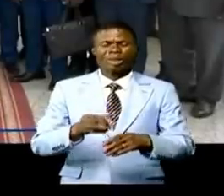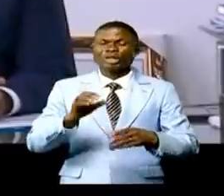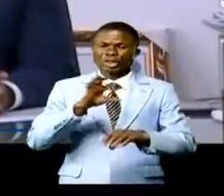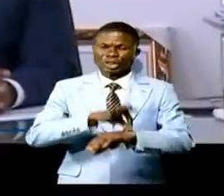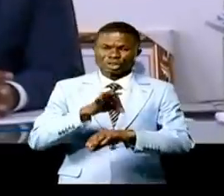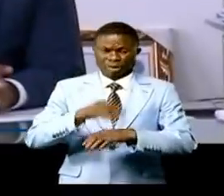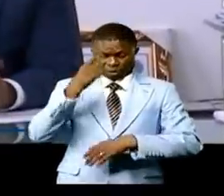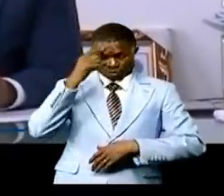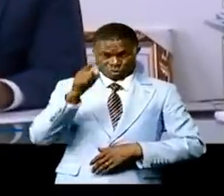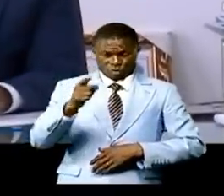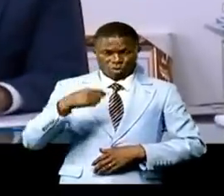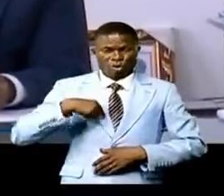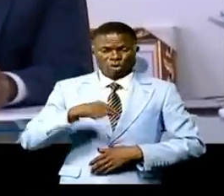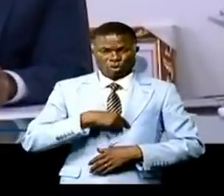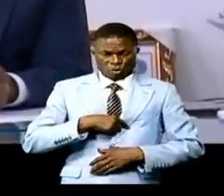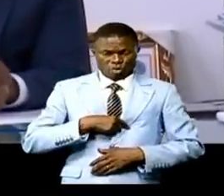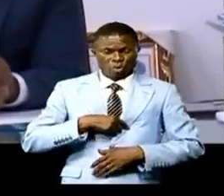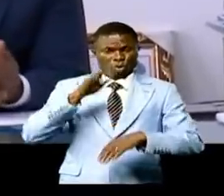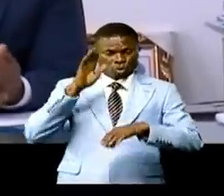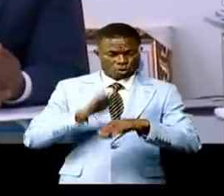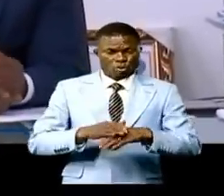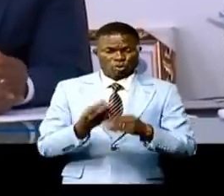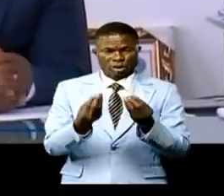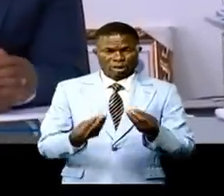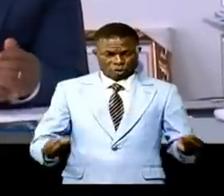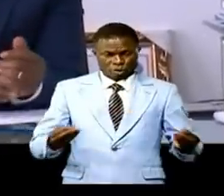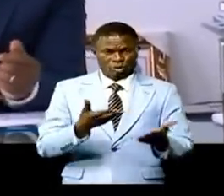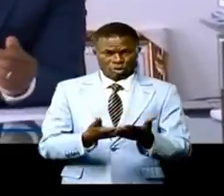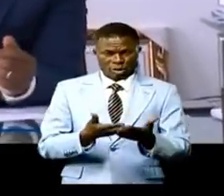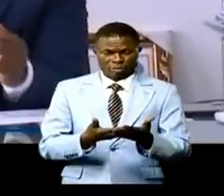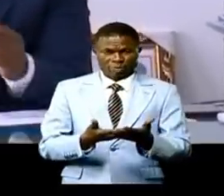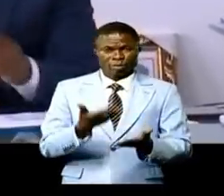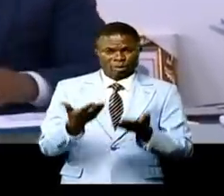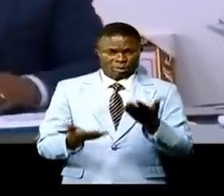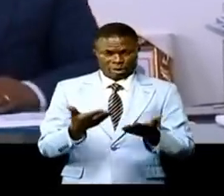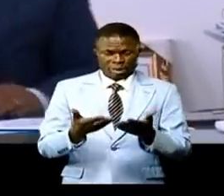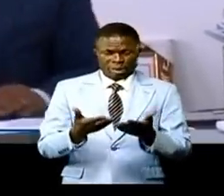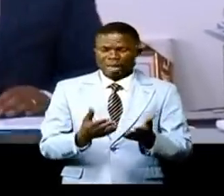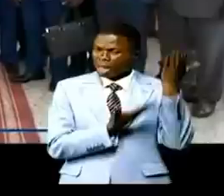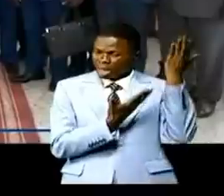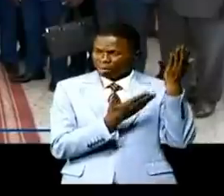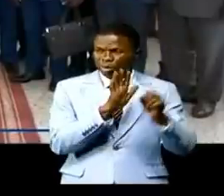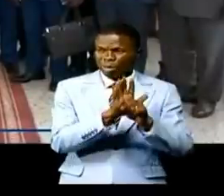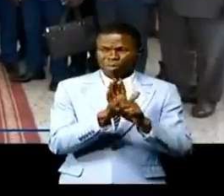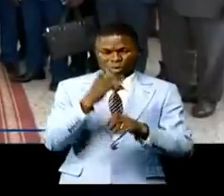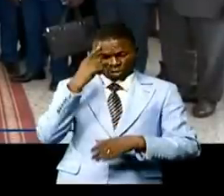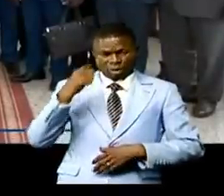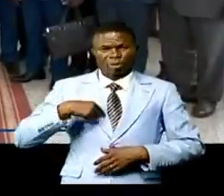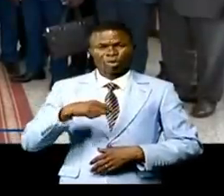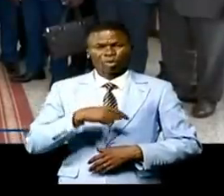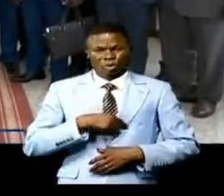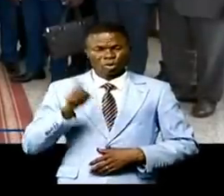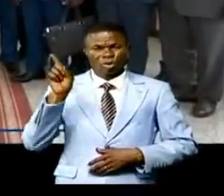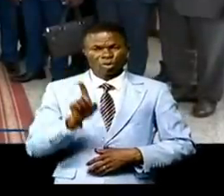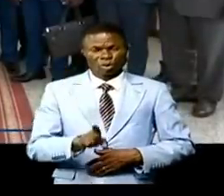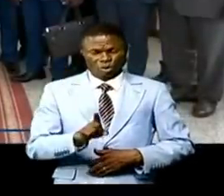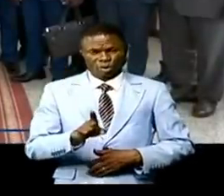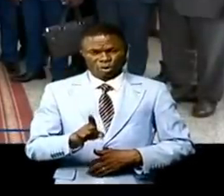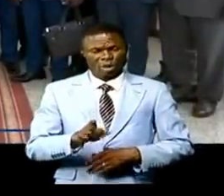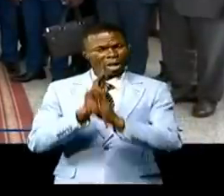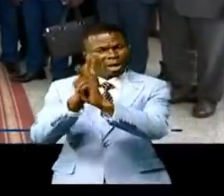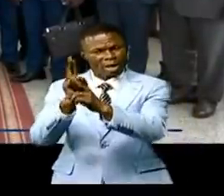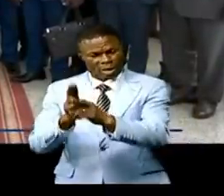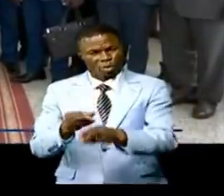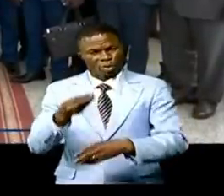que nous en sommes arrivés là. D'où il était important pour nous de venir lui rendre compte